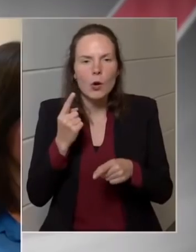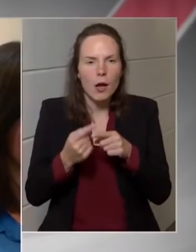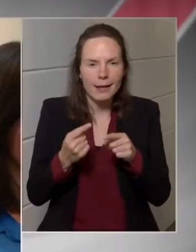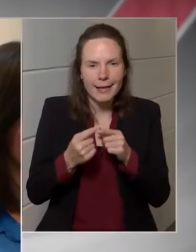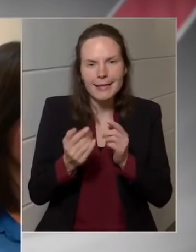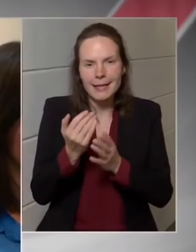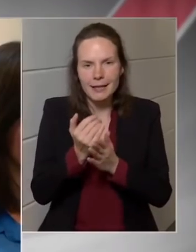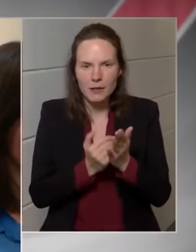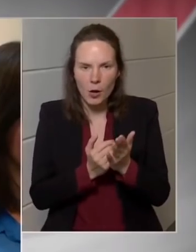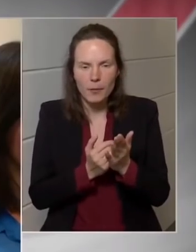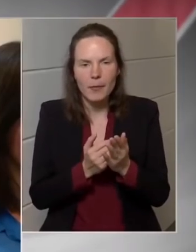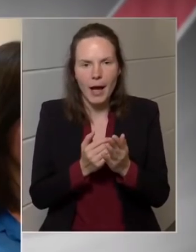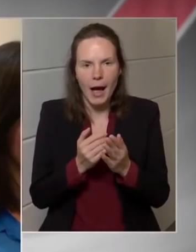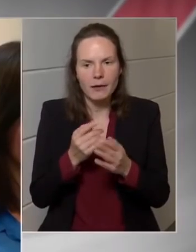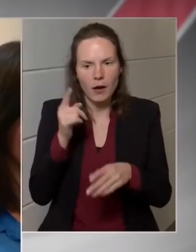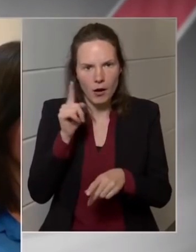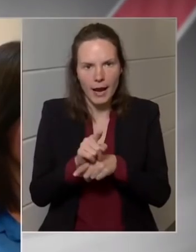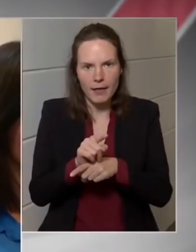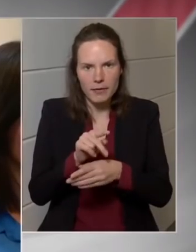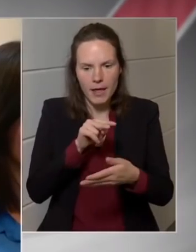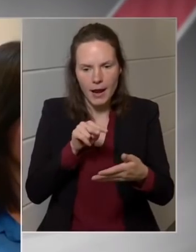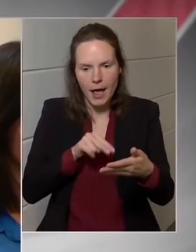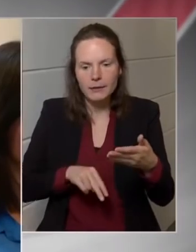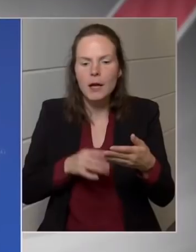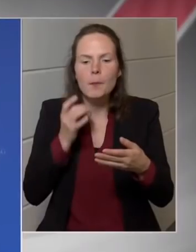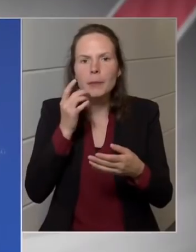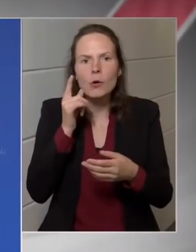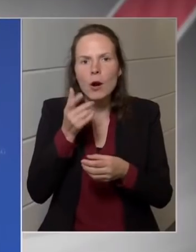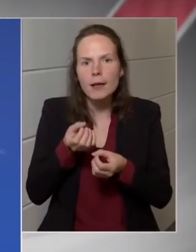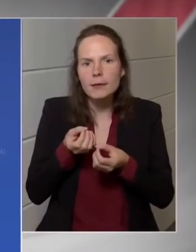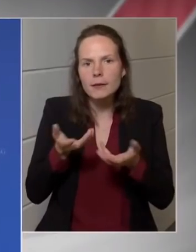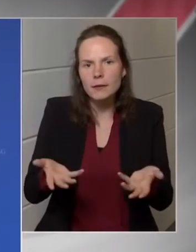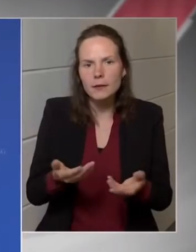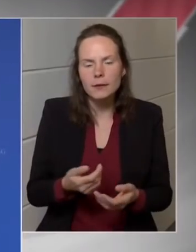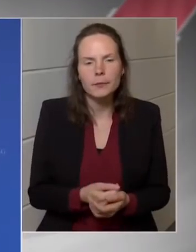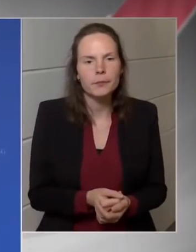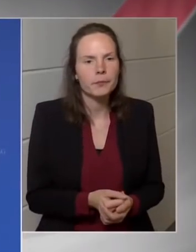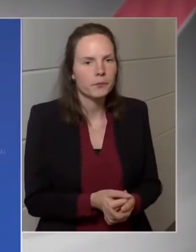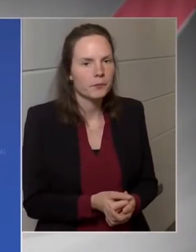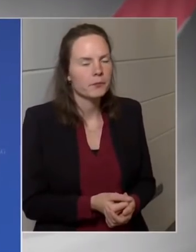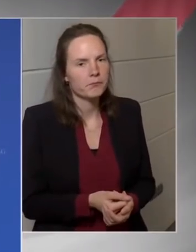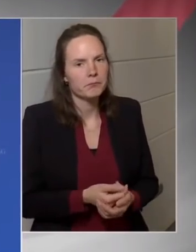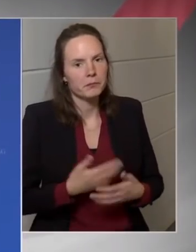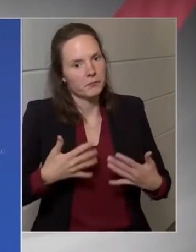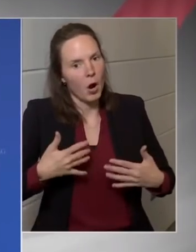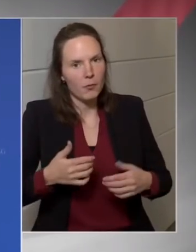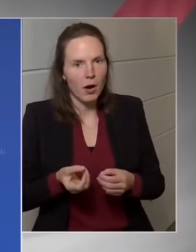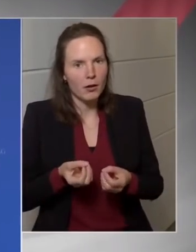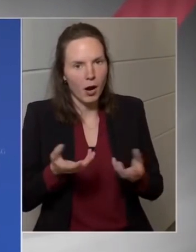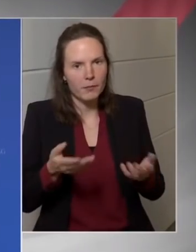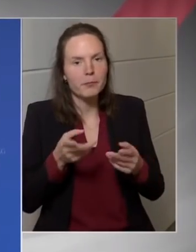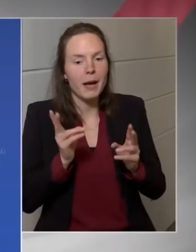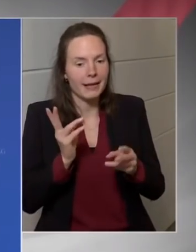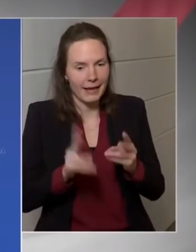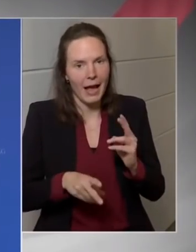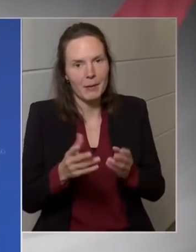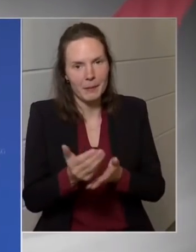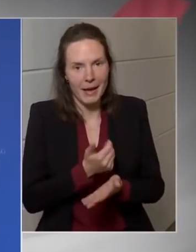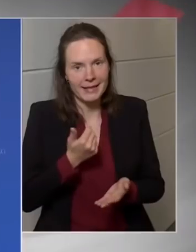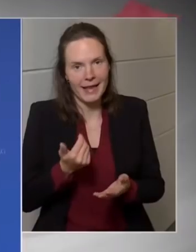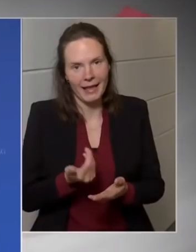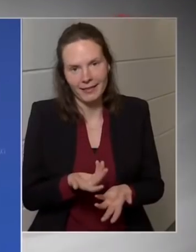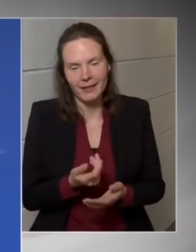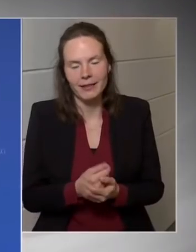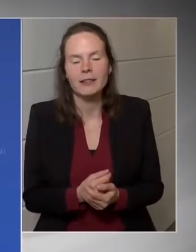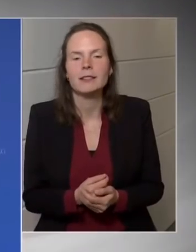részleteket a rendeletből tudjuk meg, ami mikor fog megjelenni. Minél hamarabb, mert ezt be kell szedni. Ezt